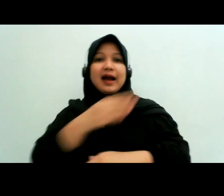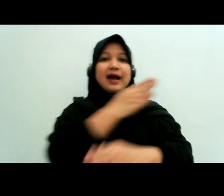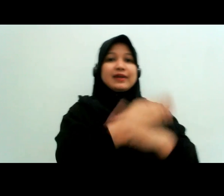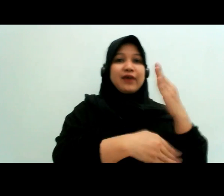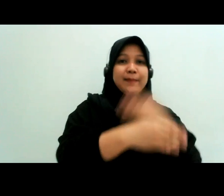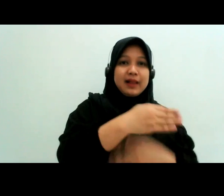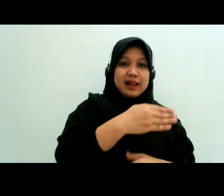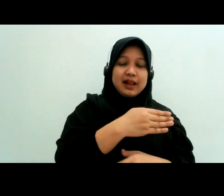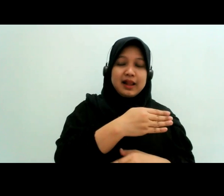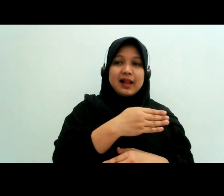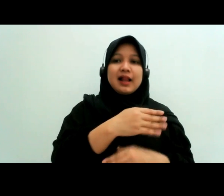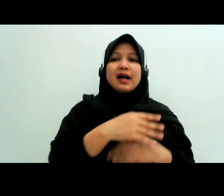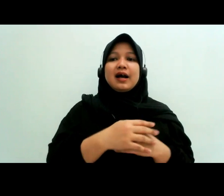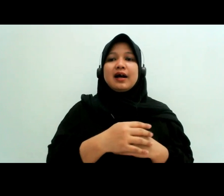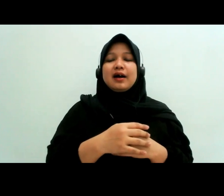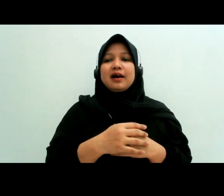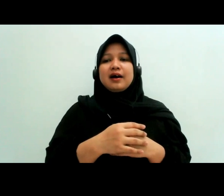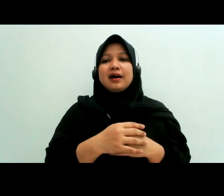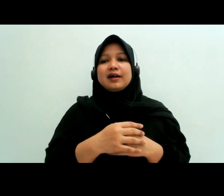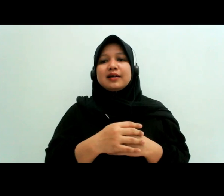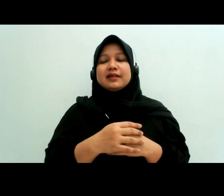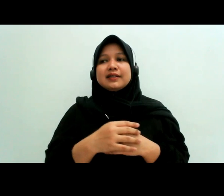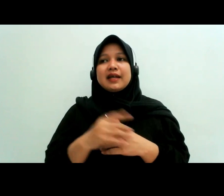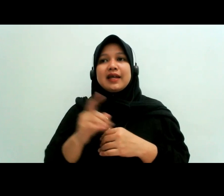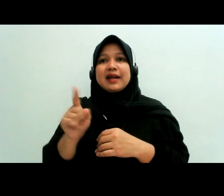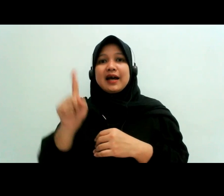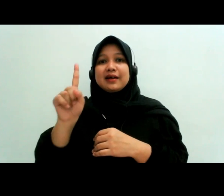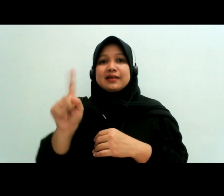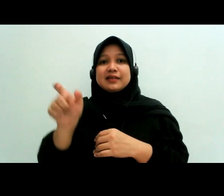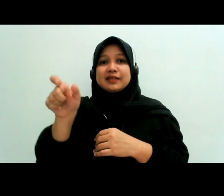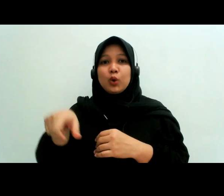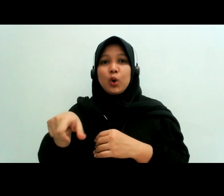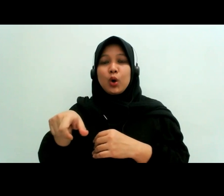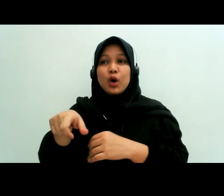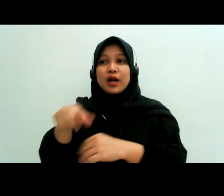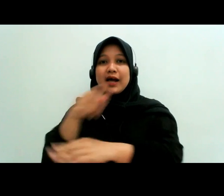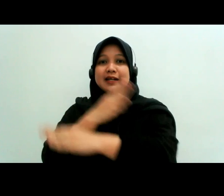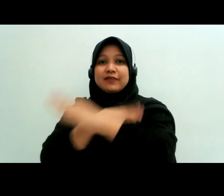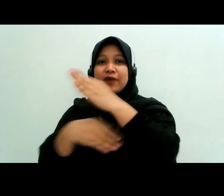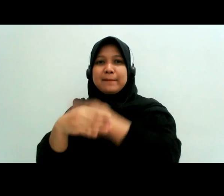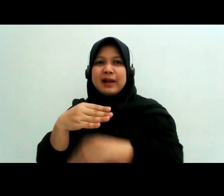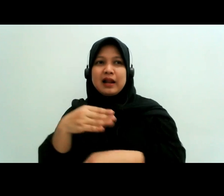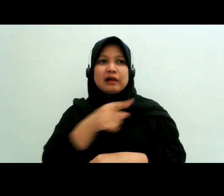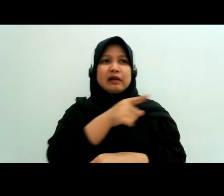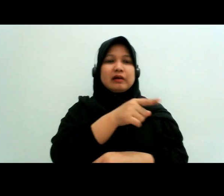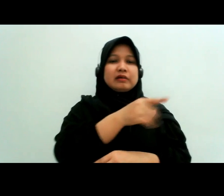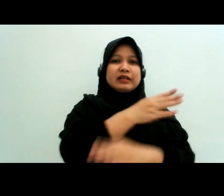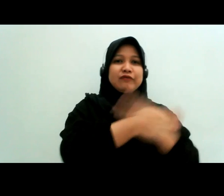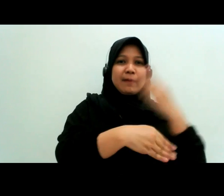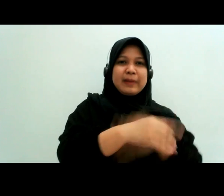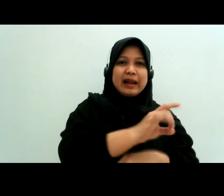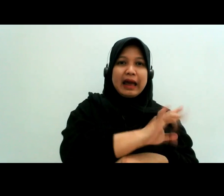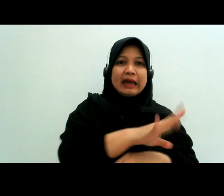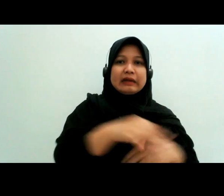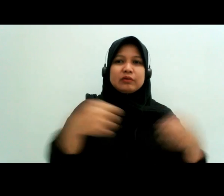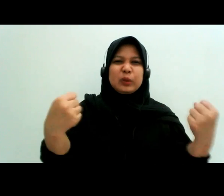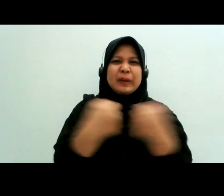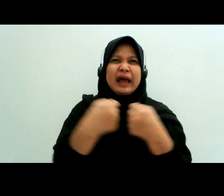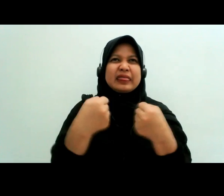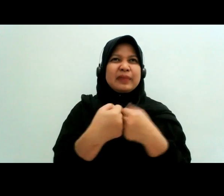gak gak terima waktu itu mereka berantem apa gimana gitu loh saya juga kurang ingat